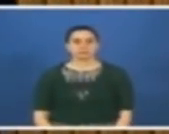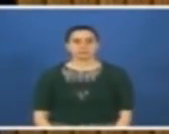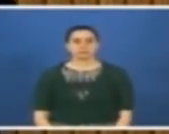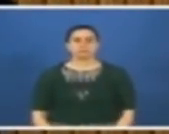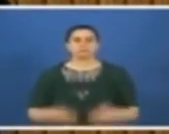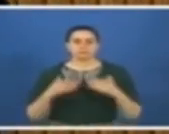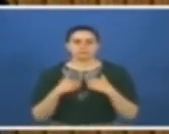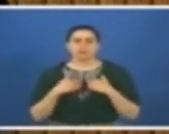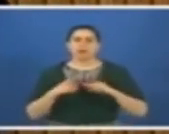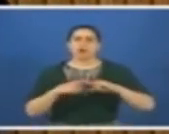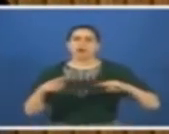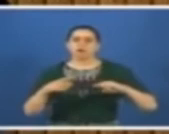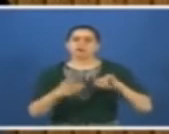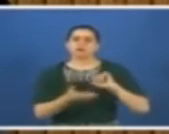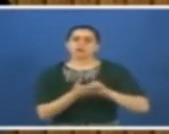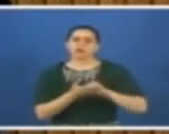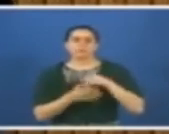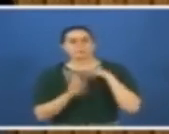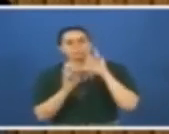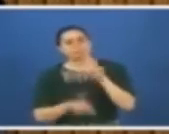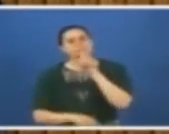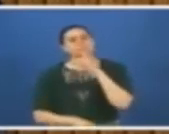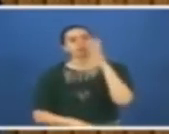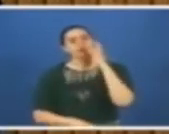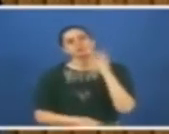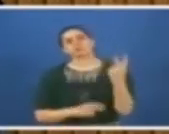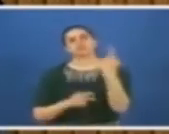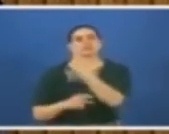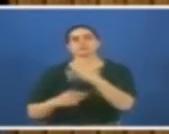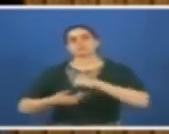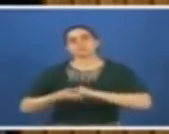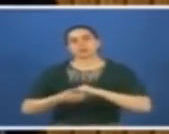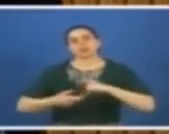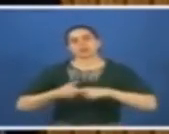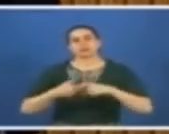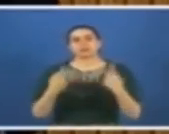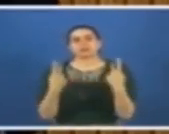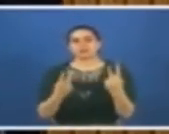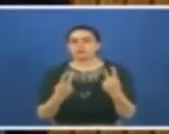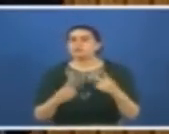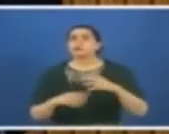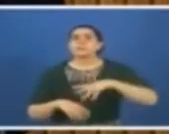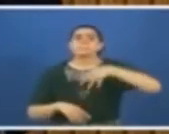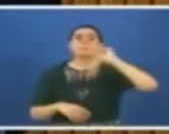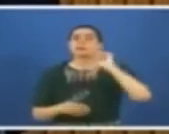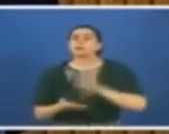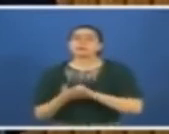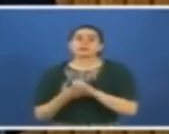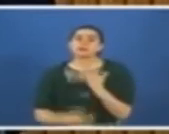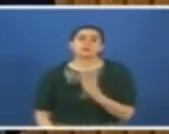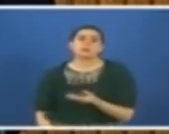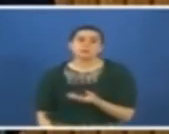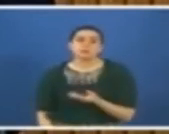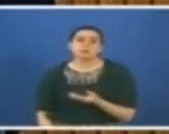Ben hadi havuz medyasını anlarım değerli arkadaşlarım. Havuz medyasını anlarım. Peki bu merkez medyasına ne oluyor?